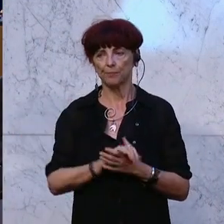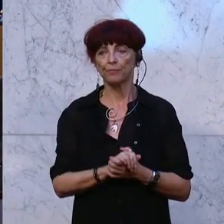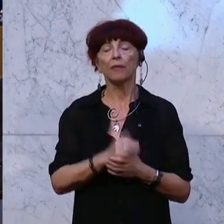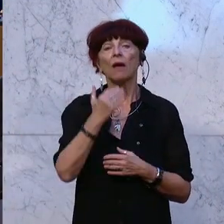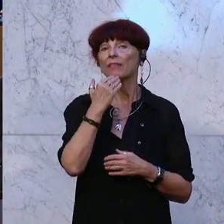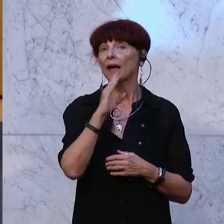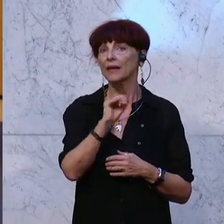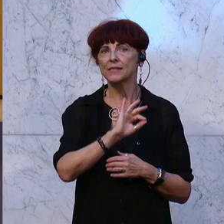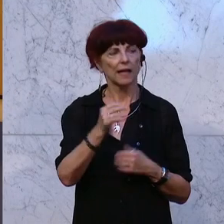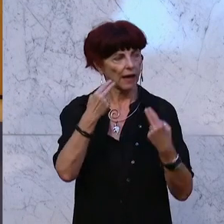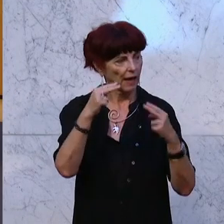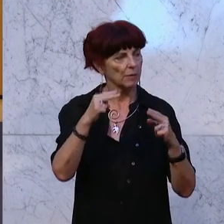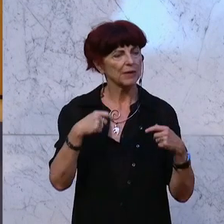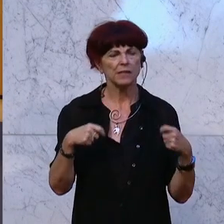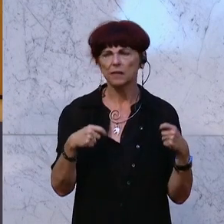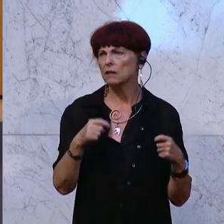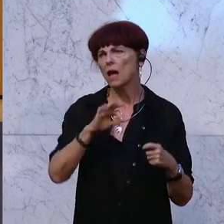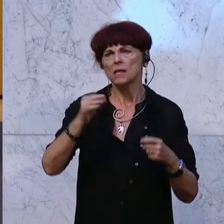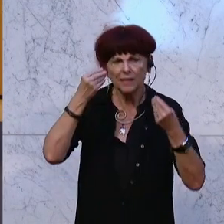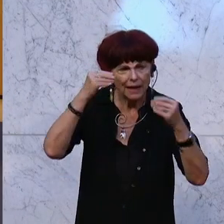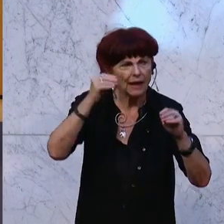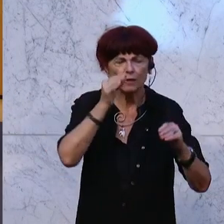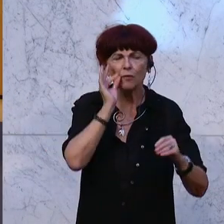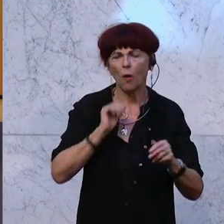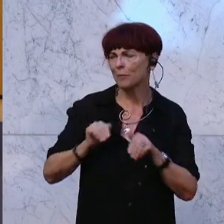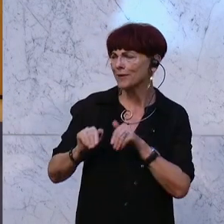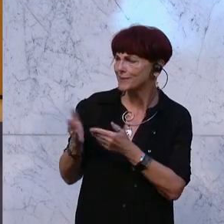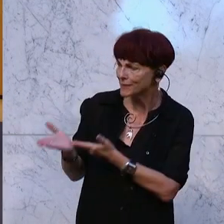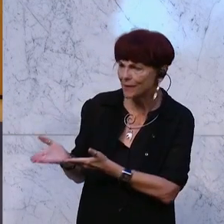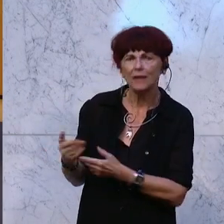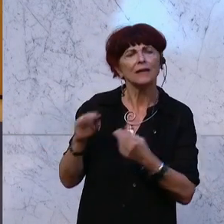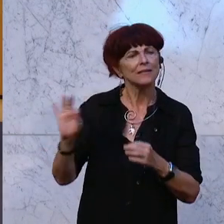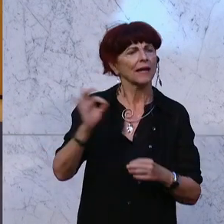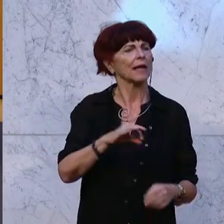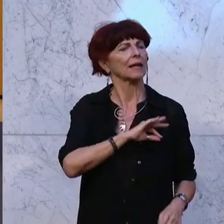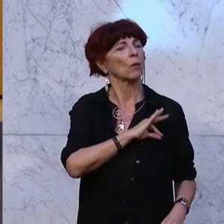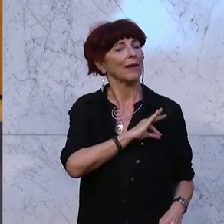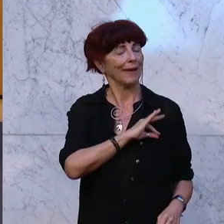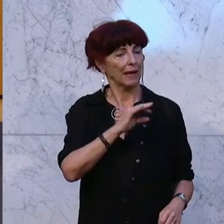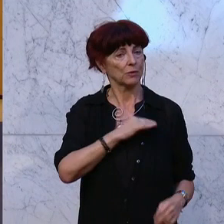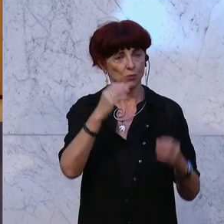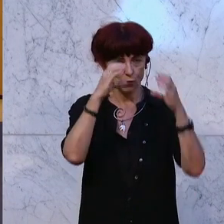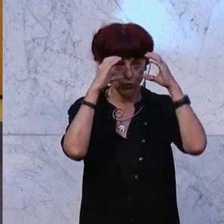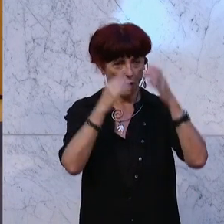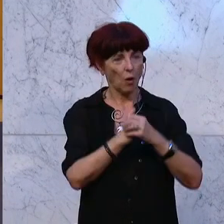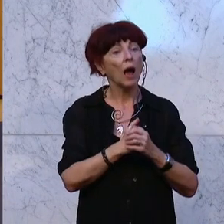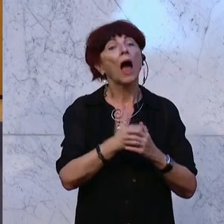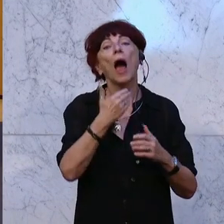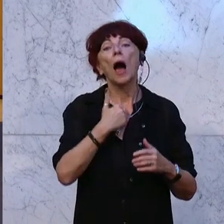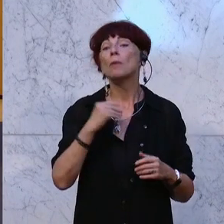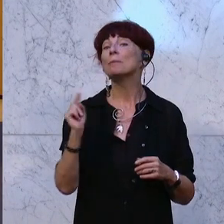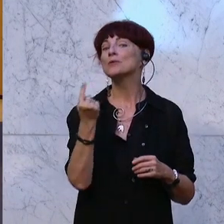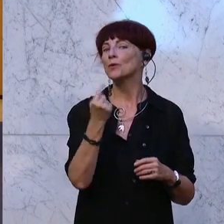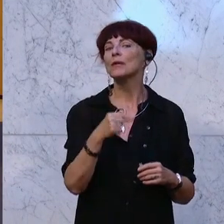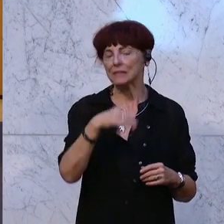Partei für Innovation und Digitalisierung. Vor allem aber liebe Frauen und liebe Mütter, ich